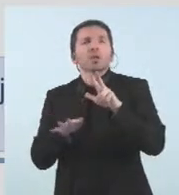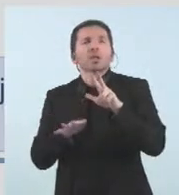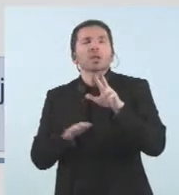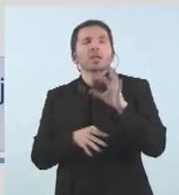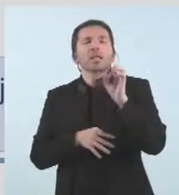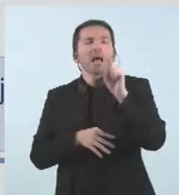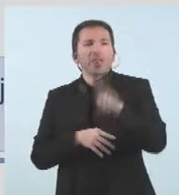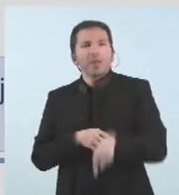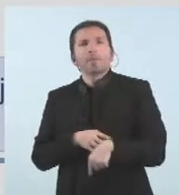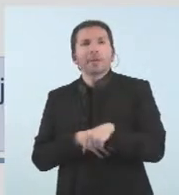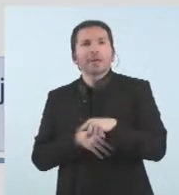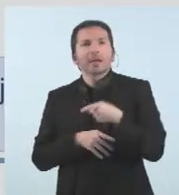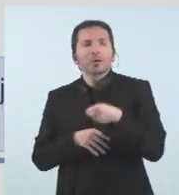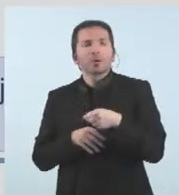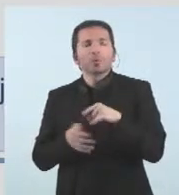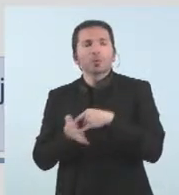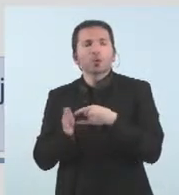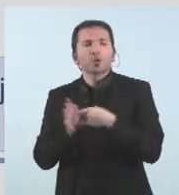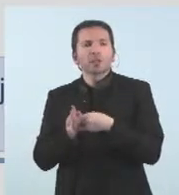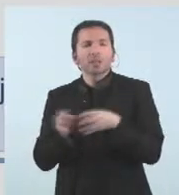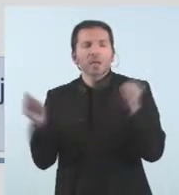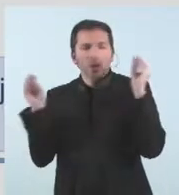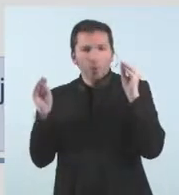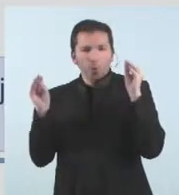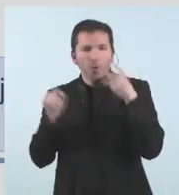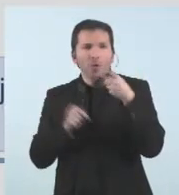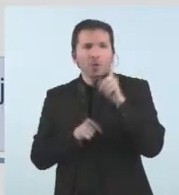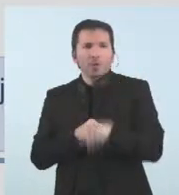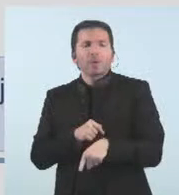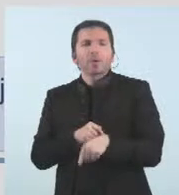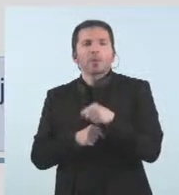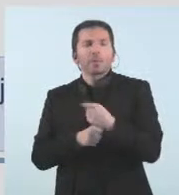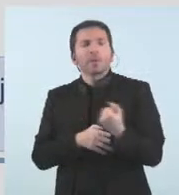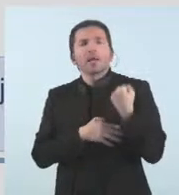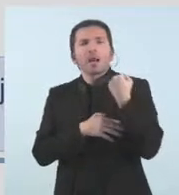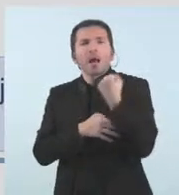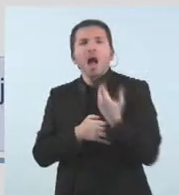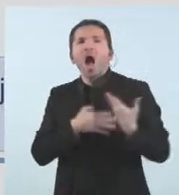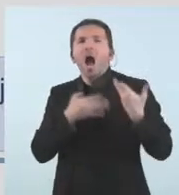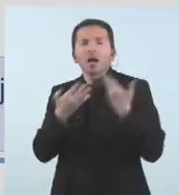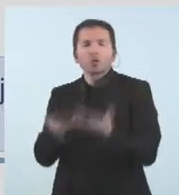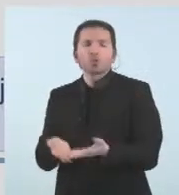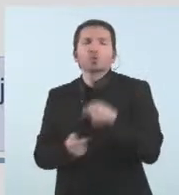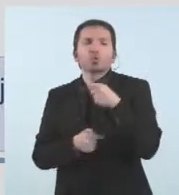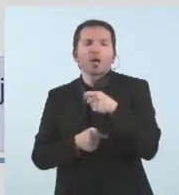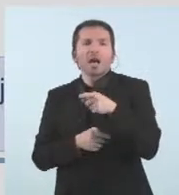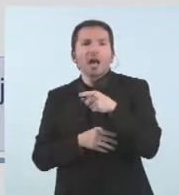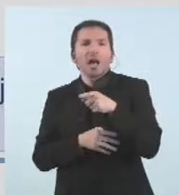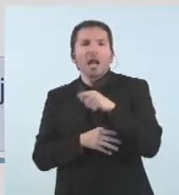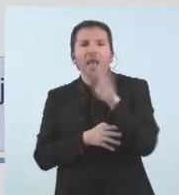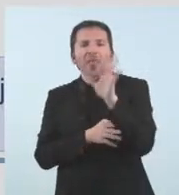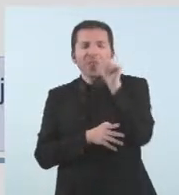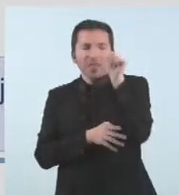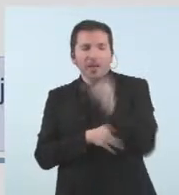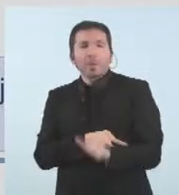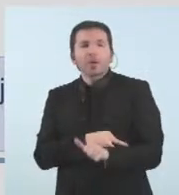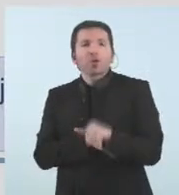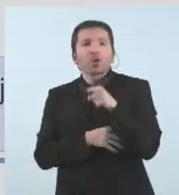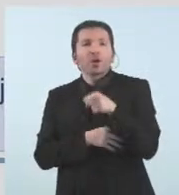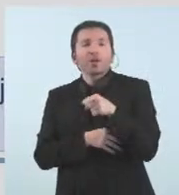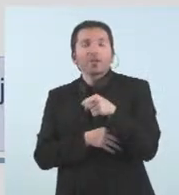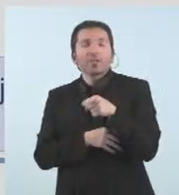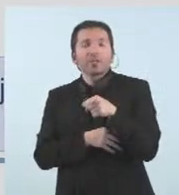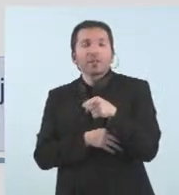ara que vindrà acompanyat de l'augment de la dotació de l'ajut a la cinematografia que per l'any 22 recupera la seva